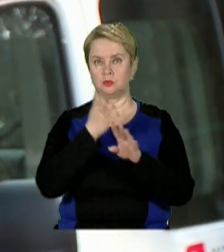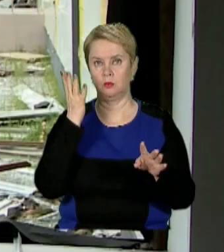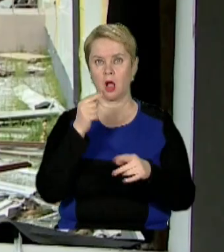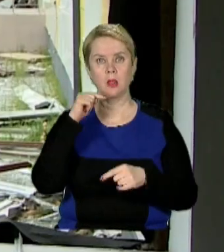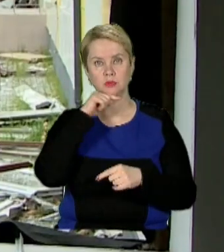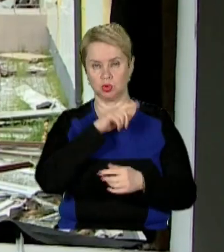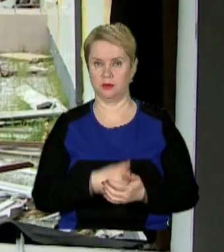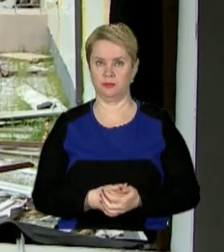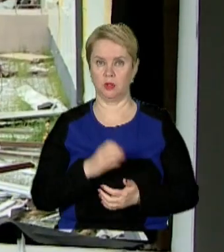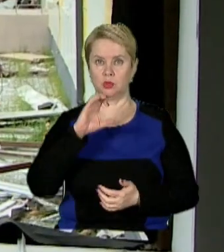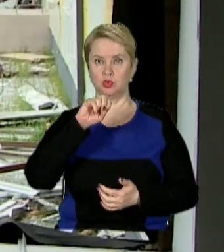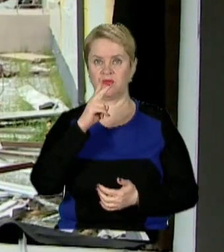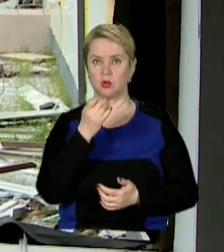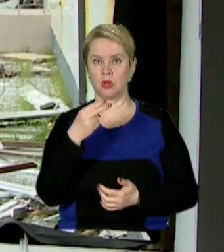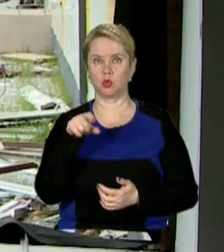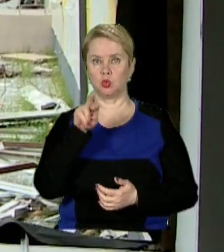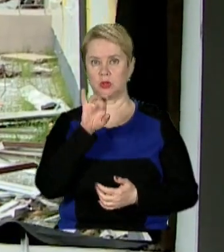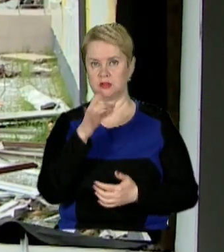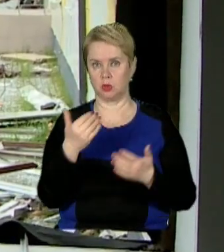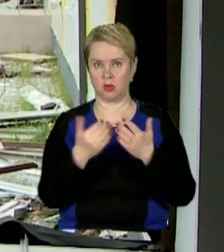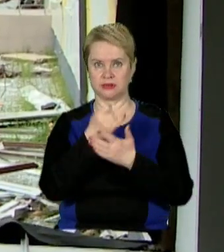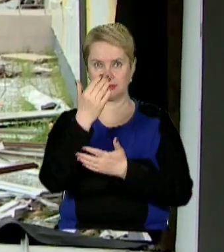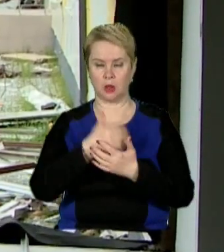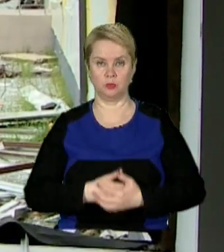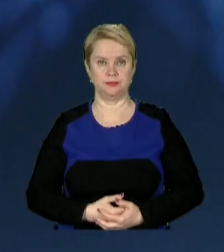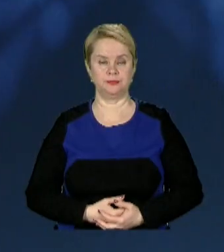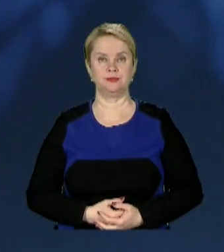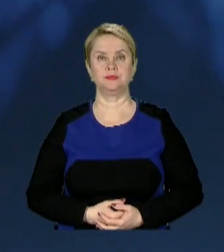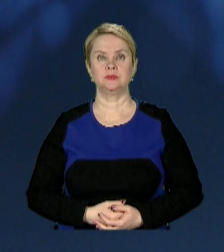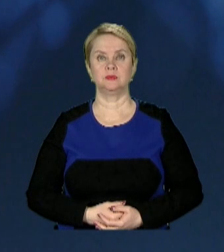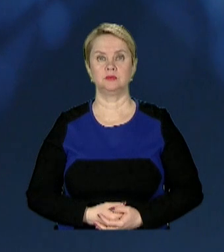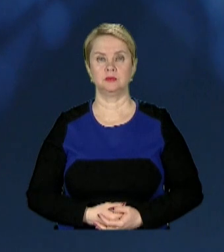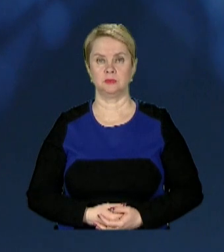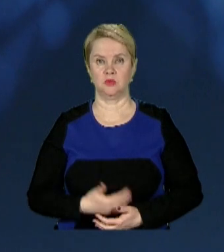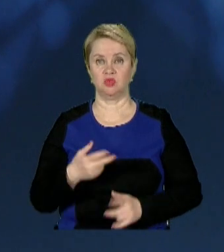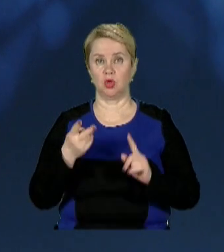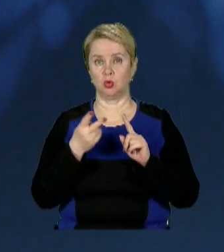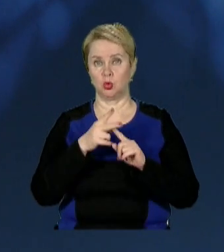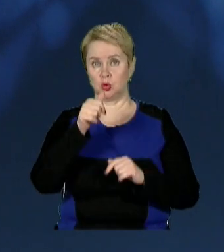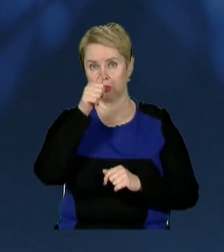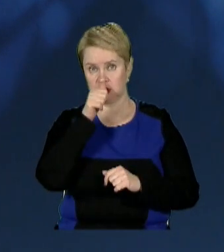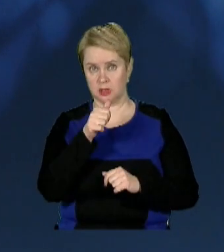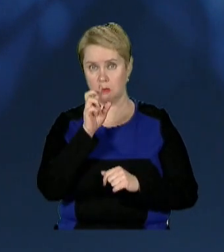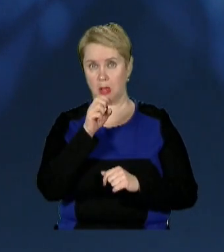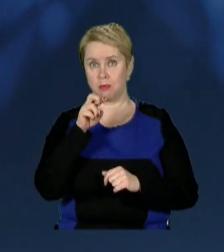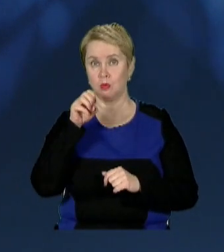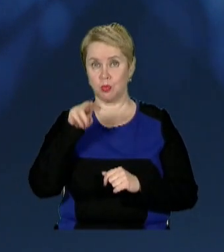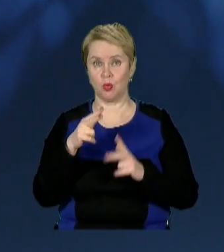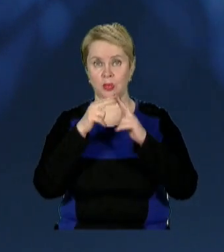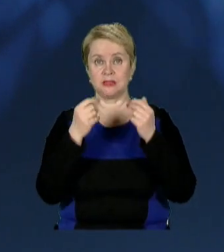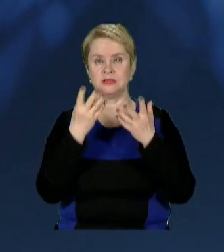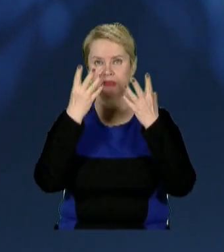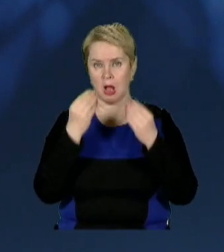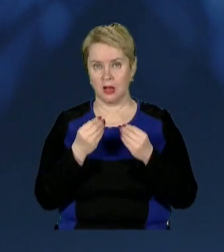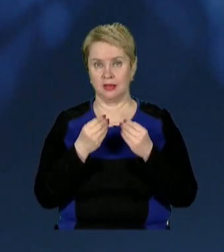економічні. Софія Куценко, Олег Удринський. Новини 11 каналу. Вже другий за місяць бейбі-бум у Дніпрі за